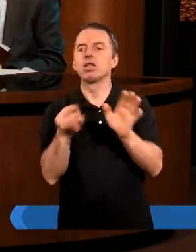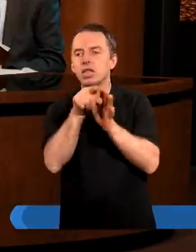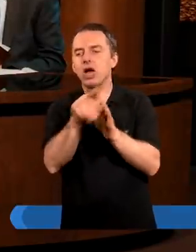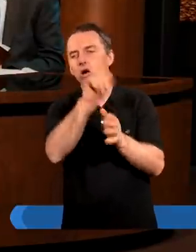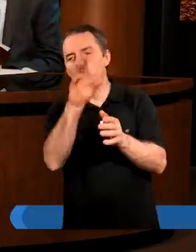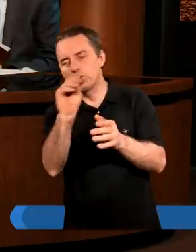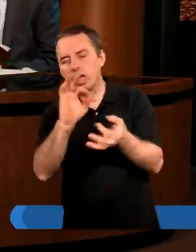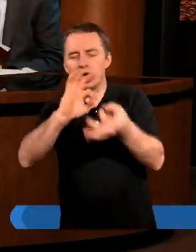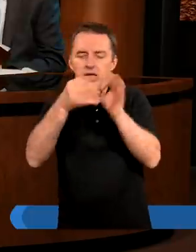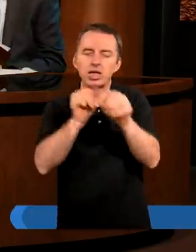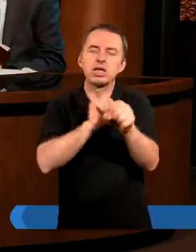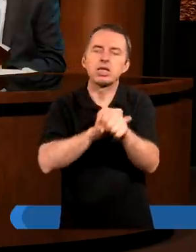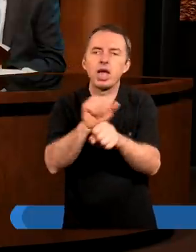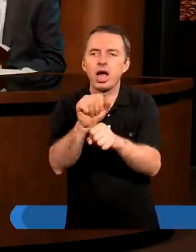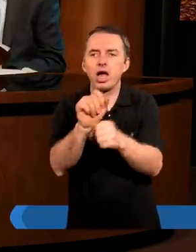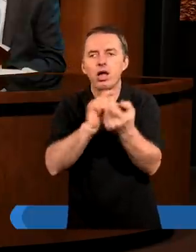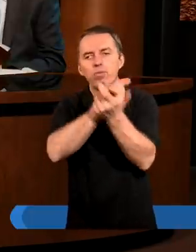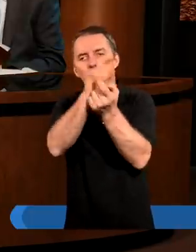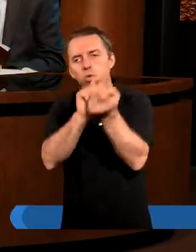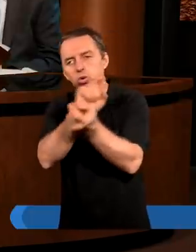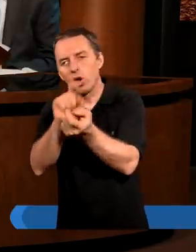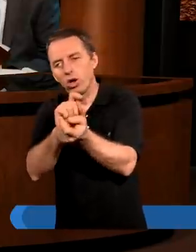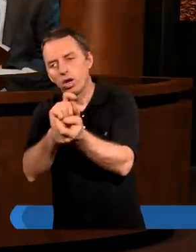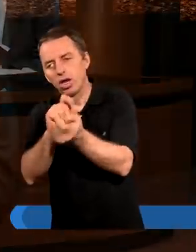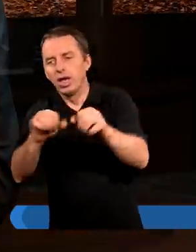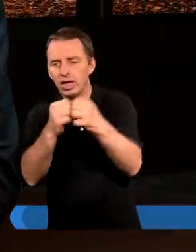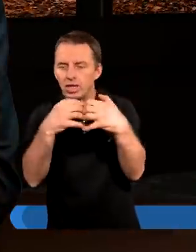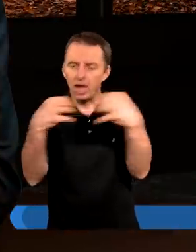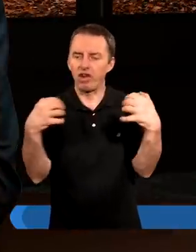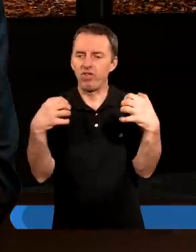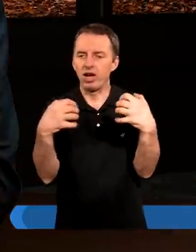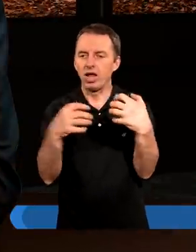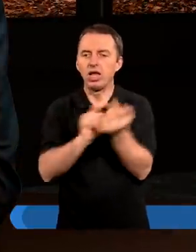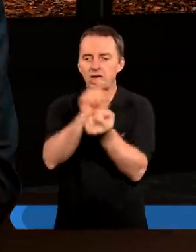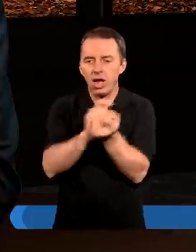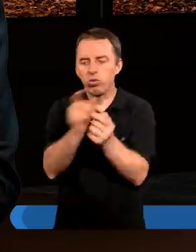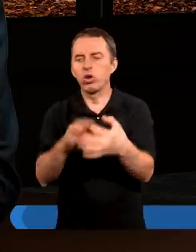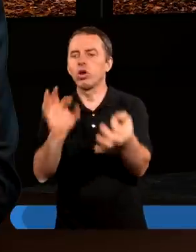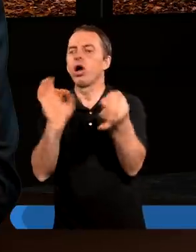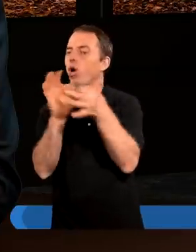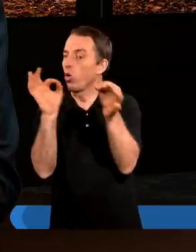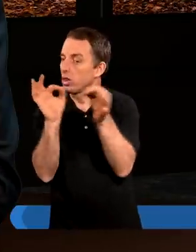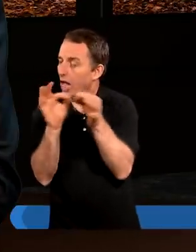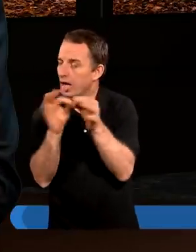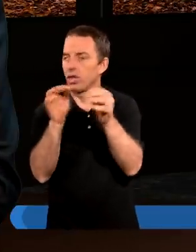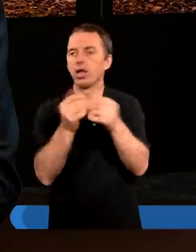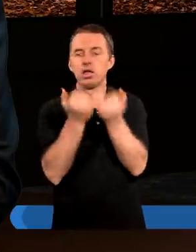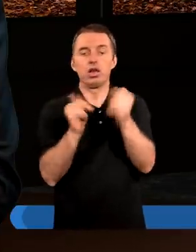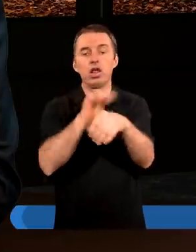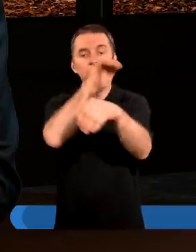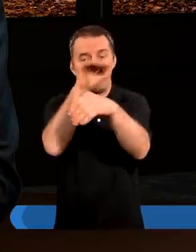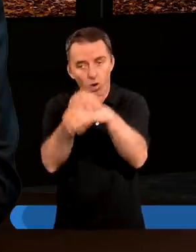gdy jest pokłócony, to zerwane są, zakłócone są relacje. A gdy jest